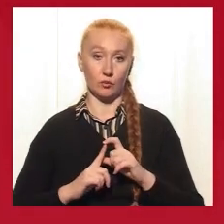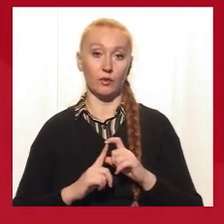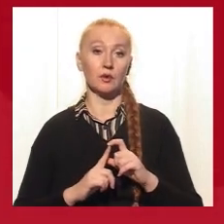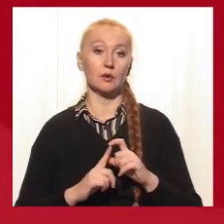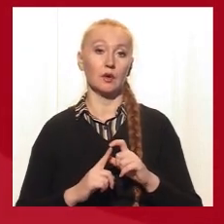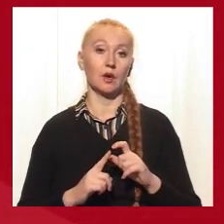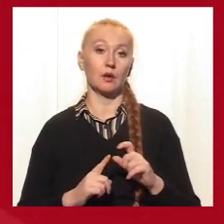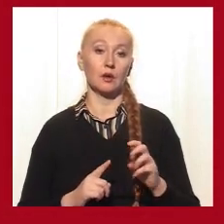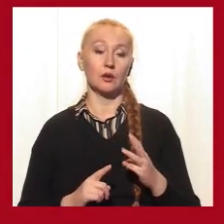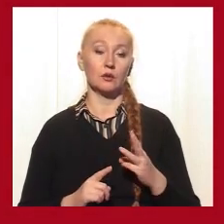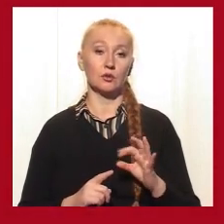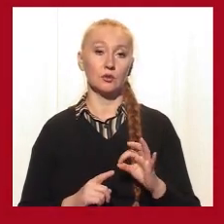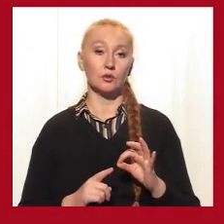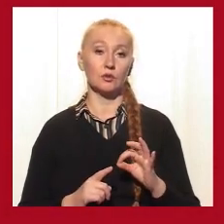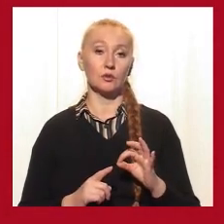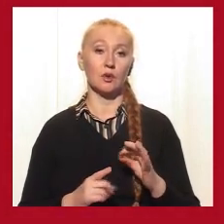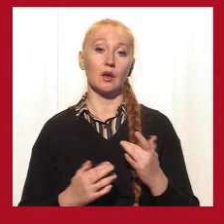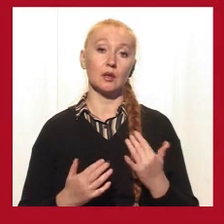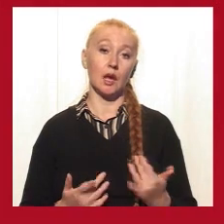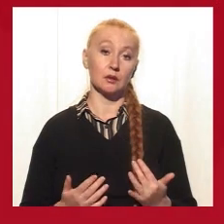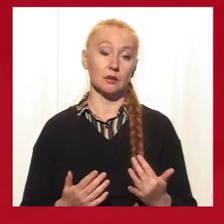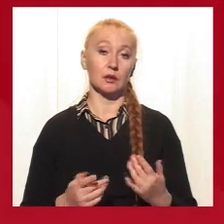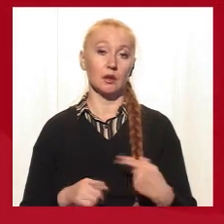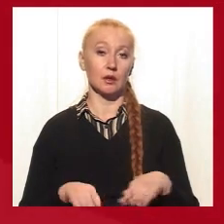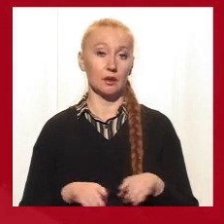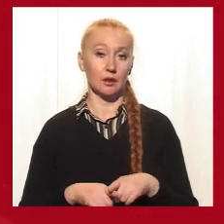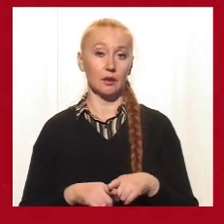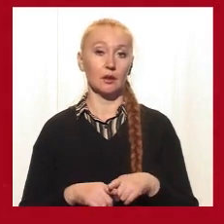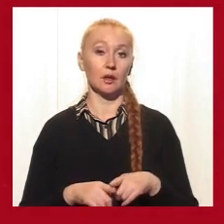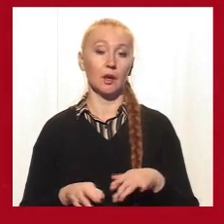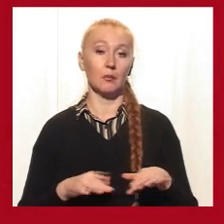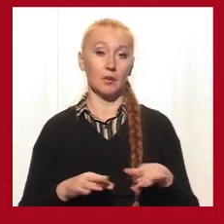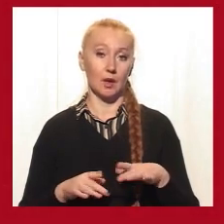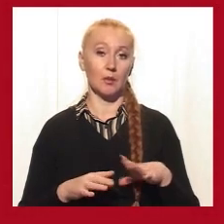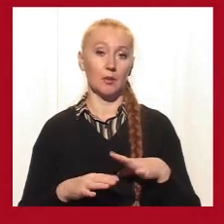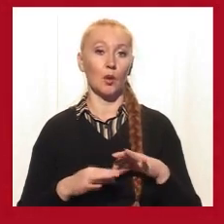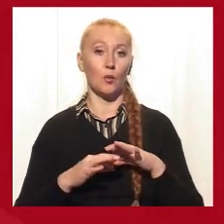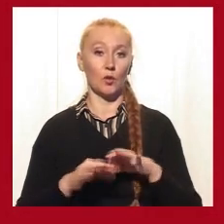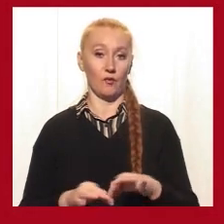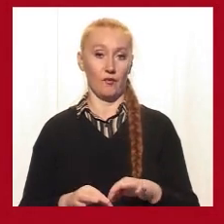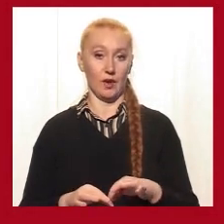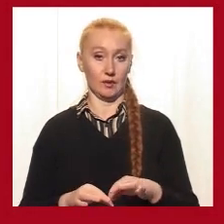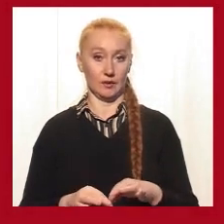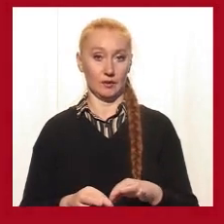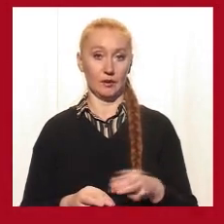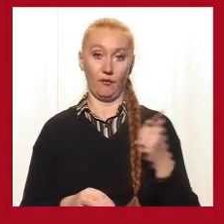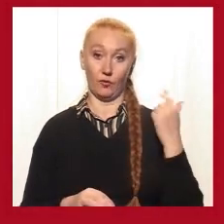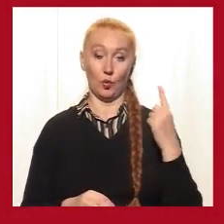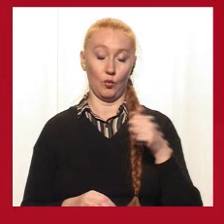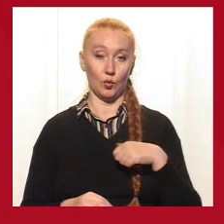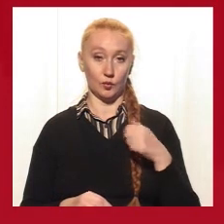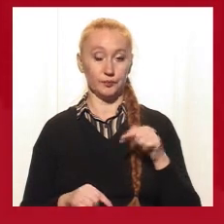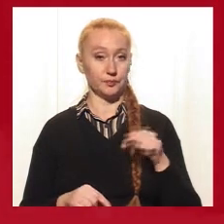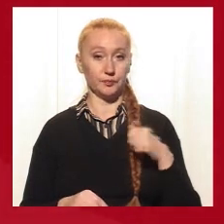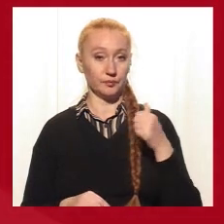декілька таких мероприяттів було проведено у тому році. В цьому